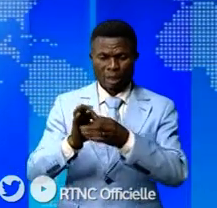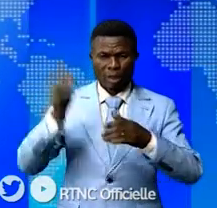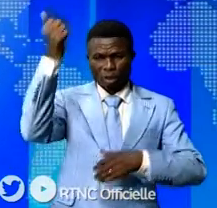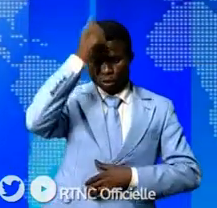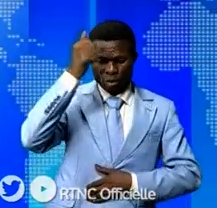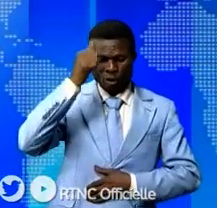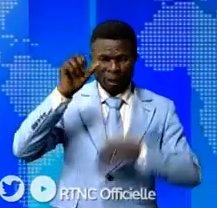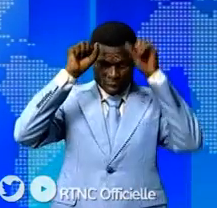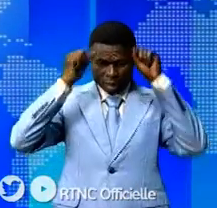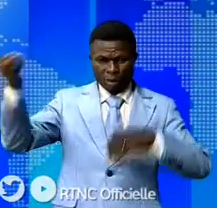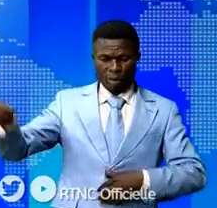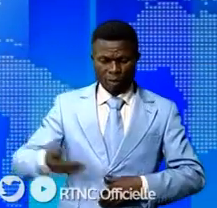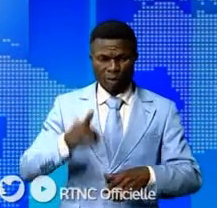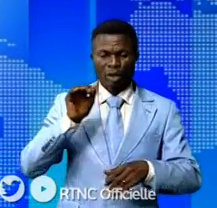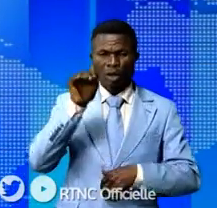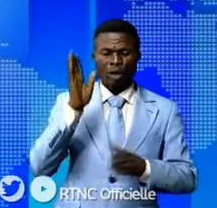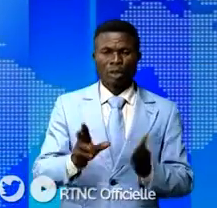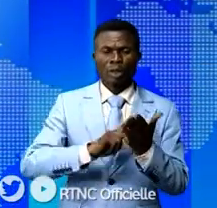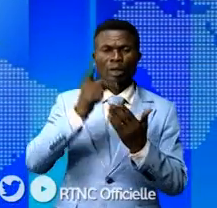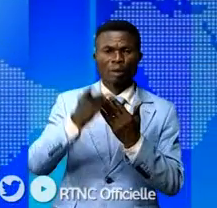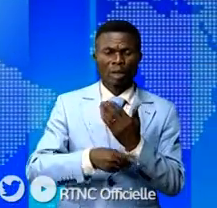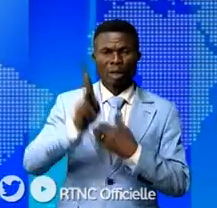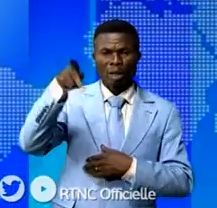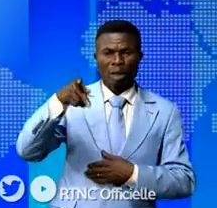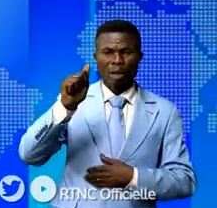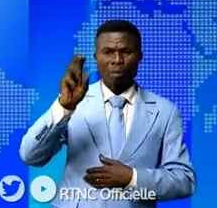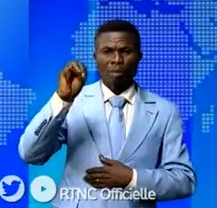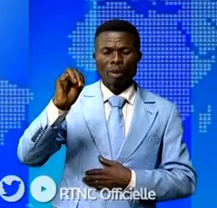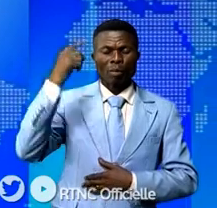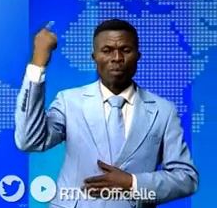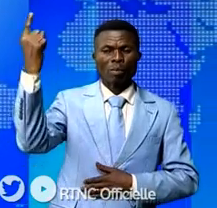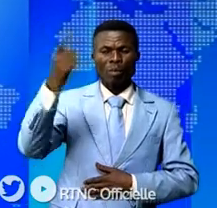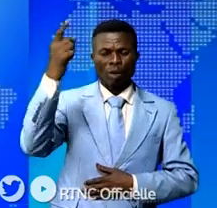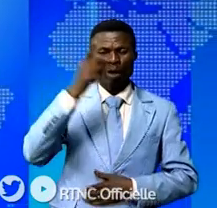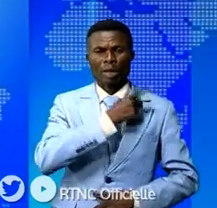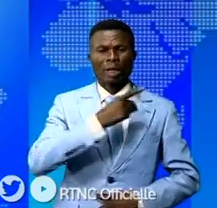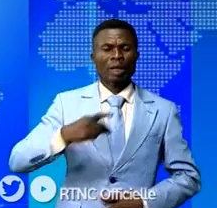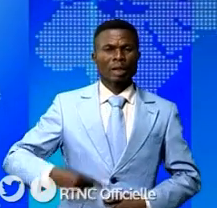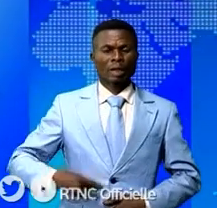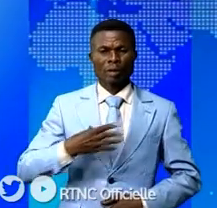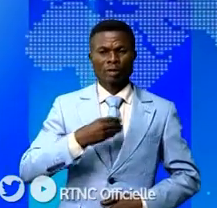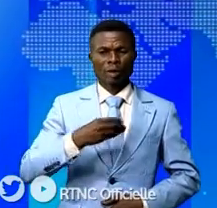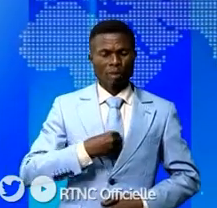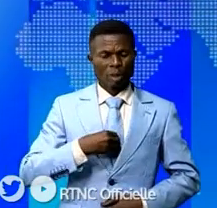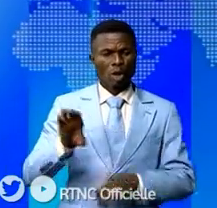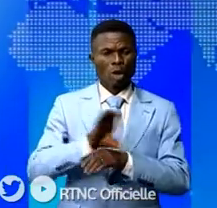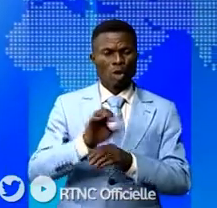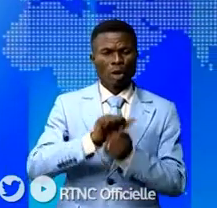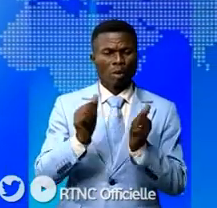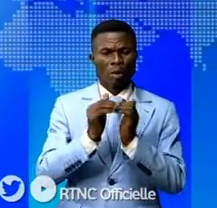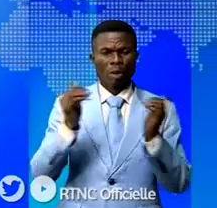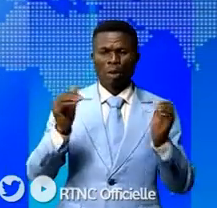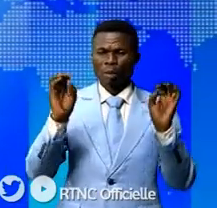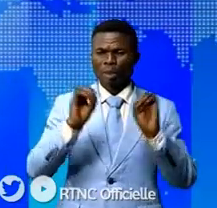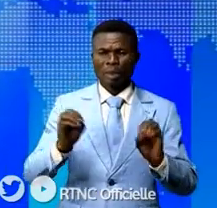République a reçu le directeur exécutif du programme alimentaire mondial. David Bisley se dit préoccupé de l'insécurité